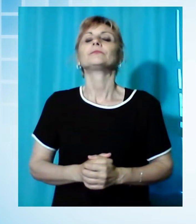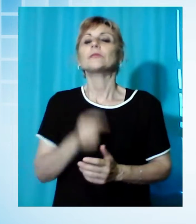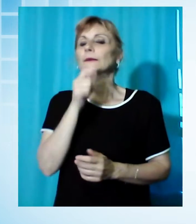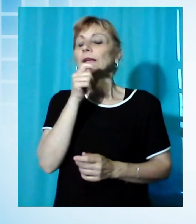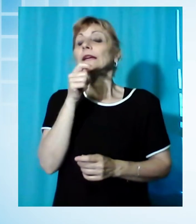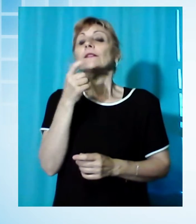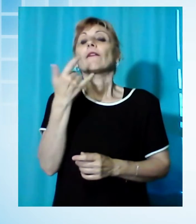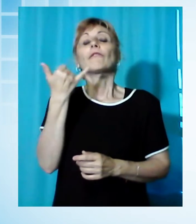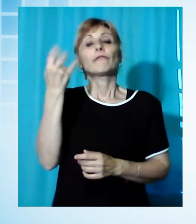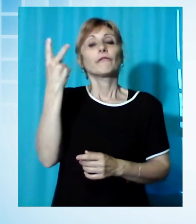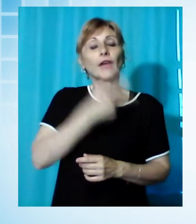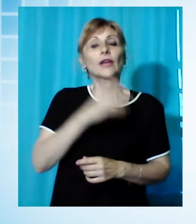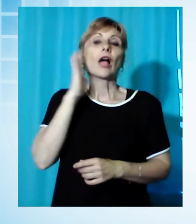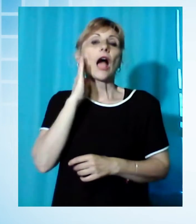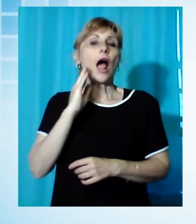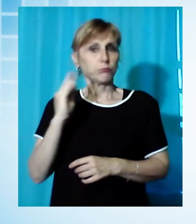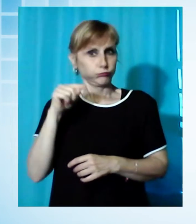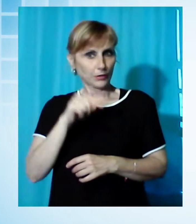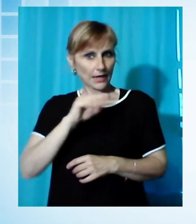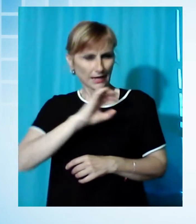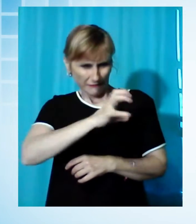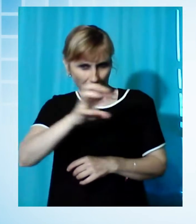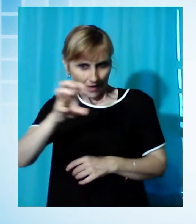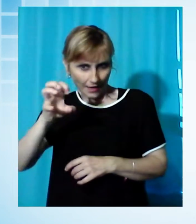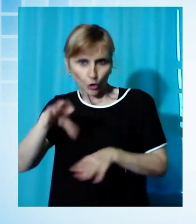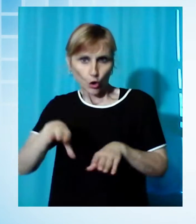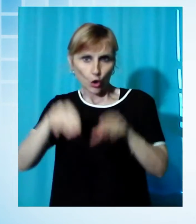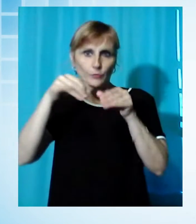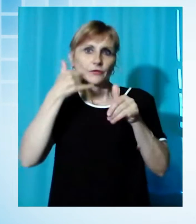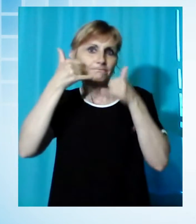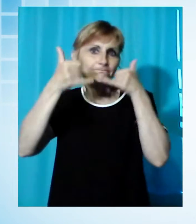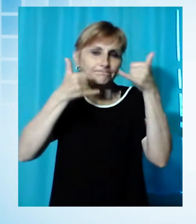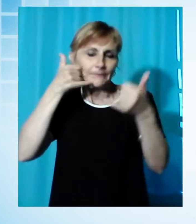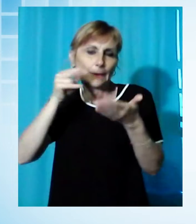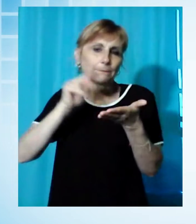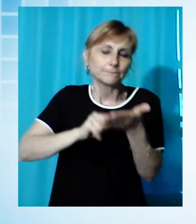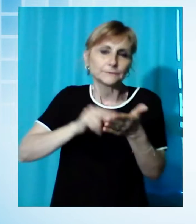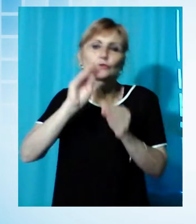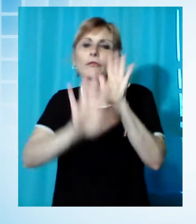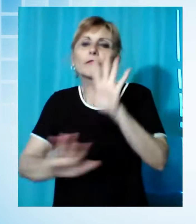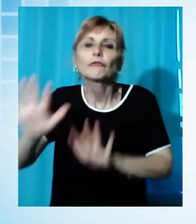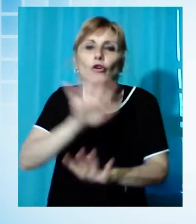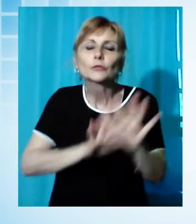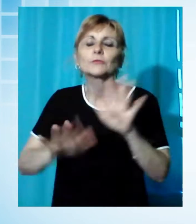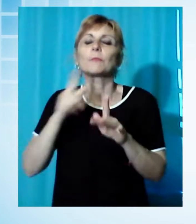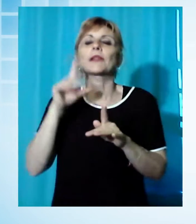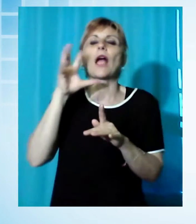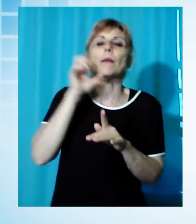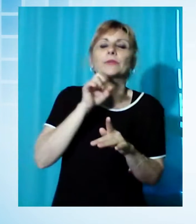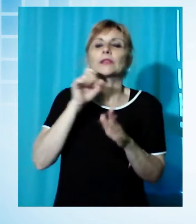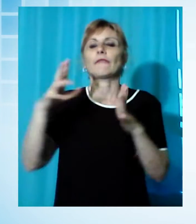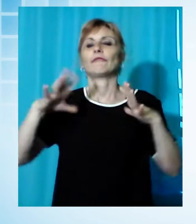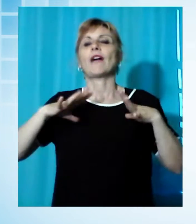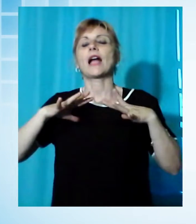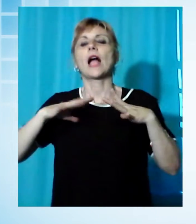telefonate anche fuori regione per capire come ci si potrà muovere quest'estate e come pianificare le proprie vacanze. Devo dire che le